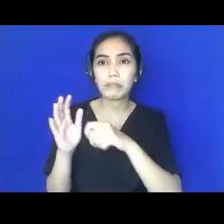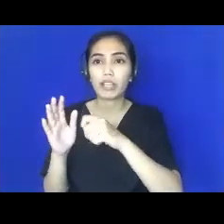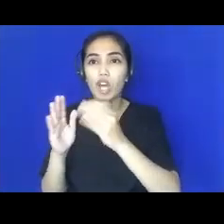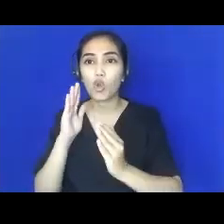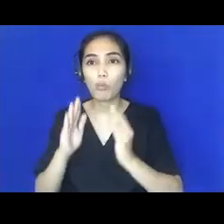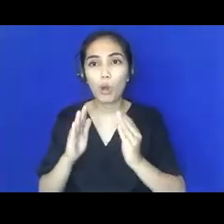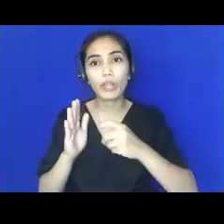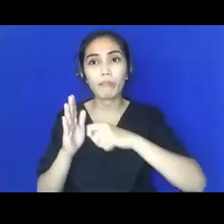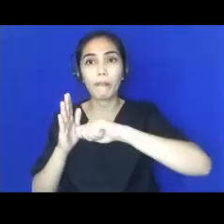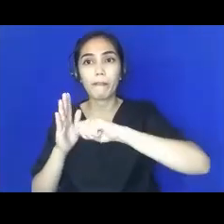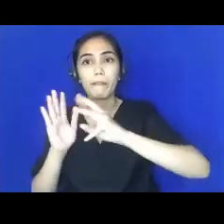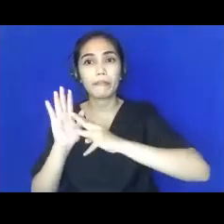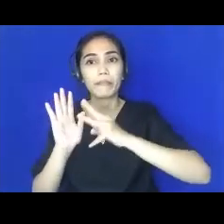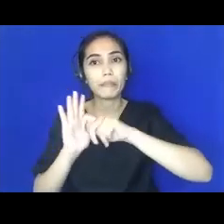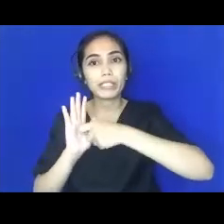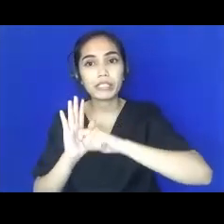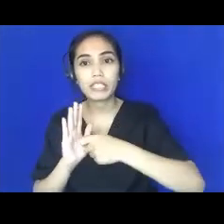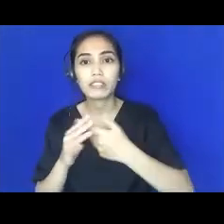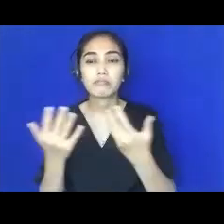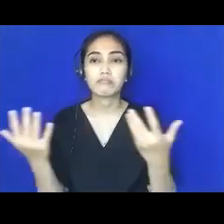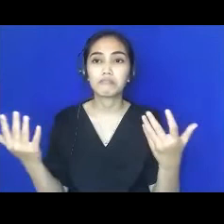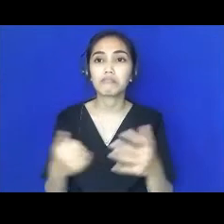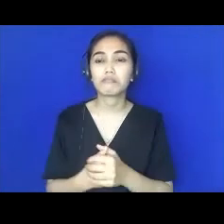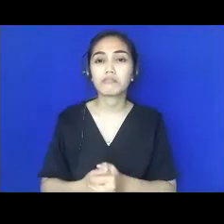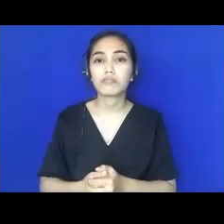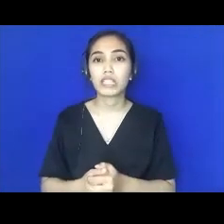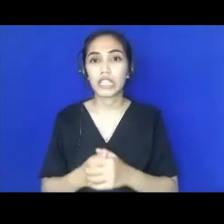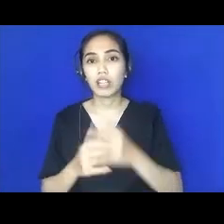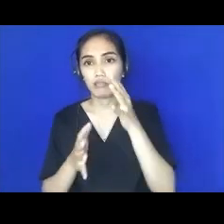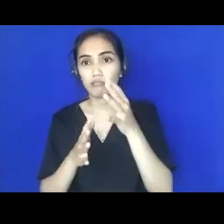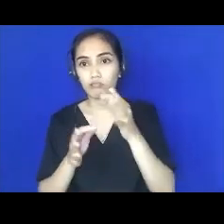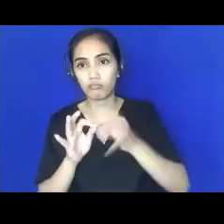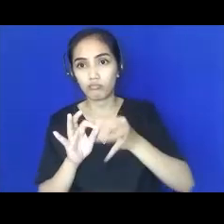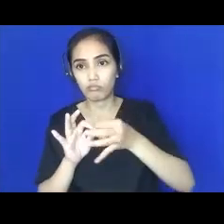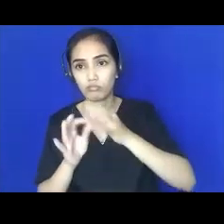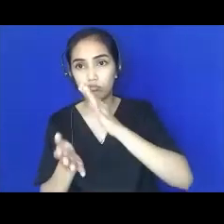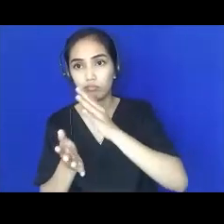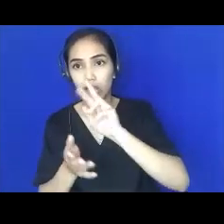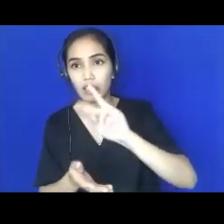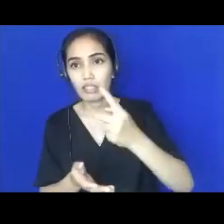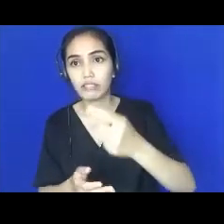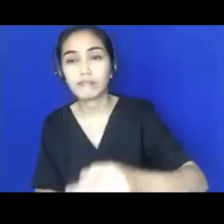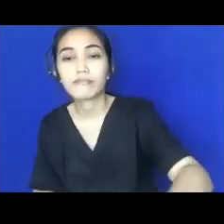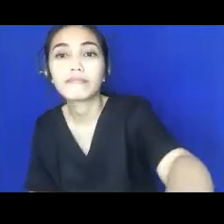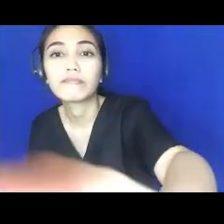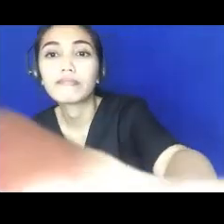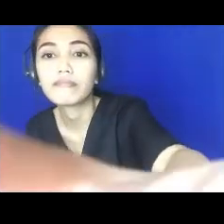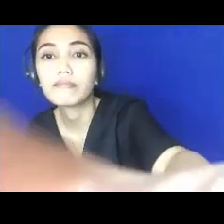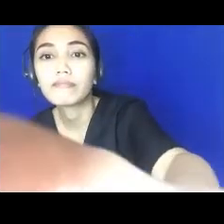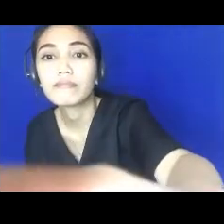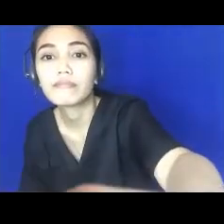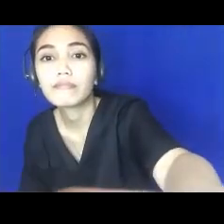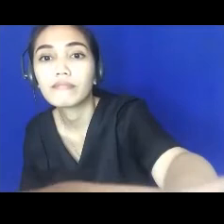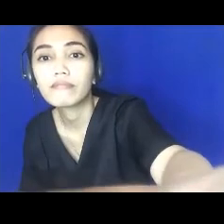berpikirnya dia akan tetap survive dia akan tetap berjaya apapun kemajuan teknologi tapi karena kreativitas dan